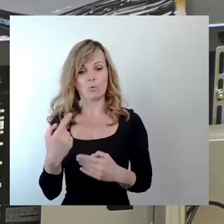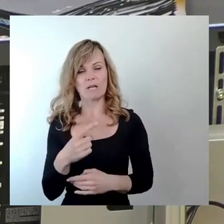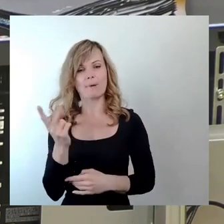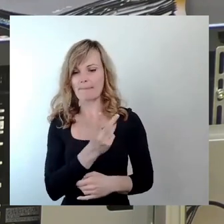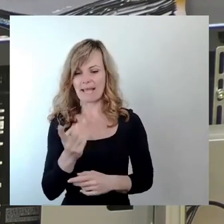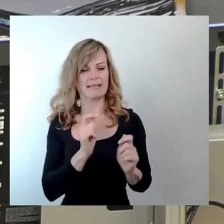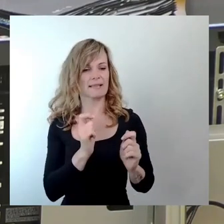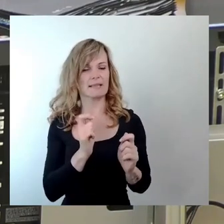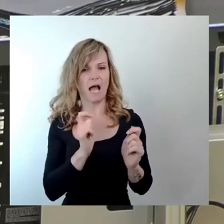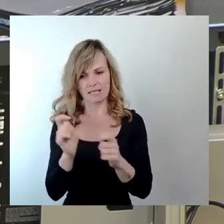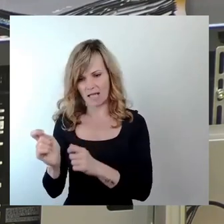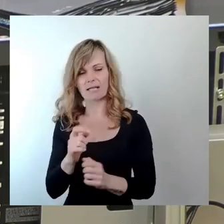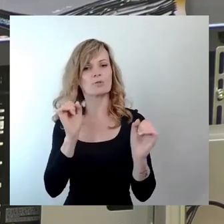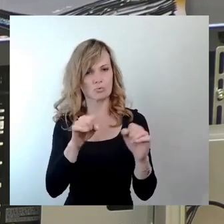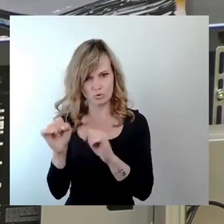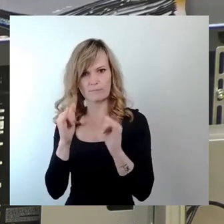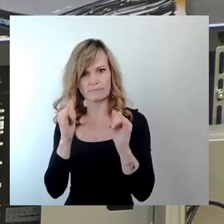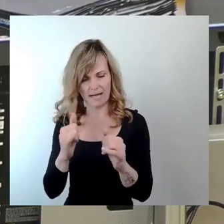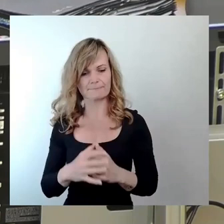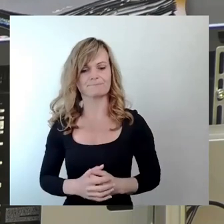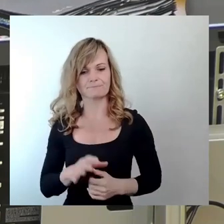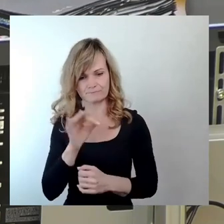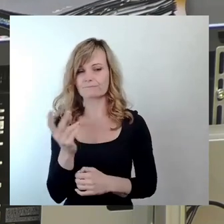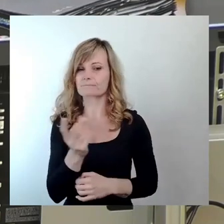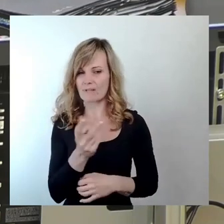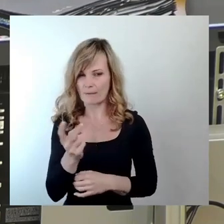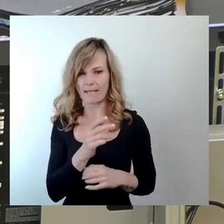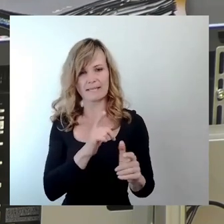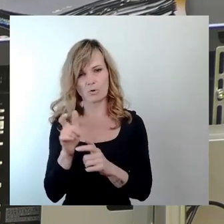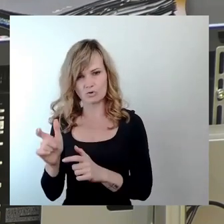zustimmen. Wir haben in beiden Ausschüssen...